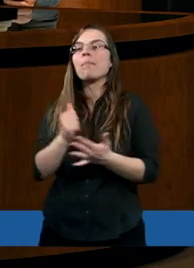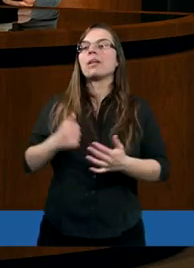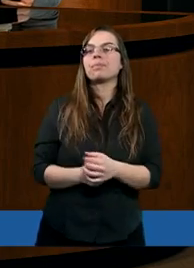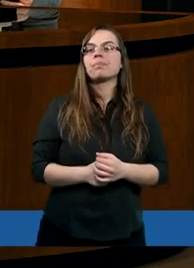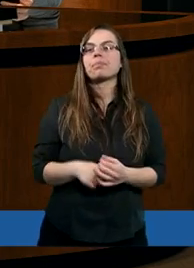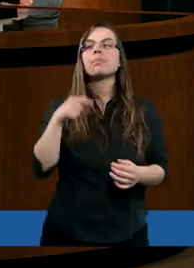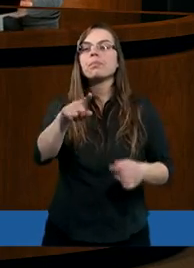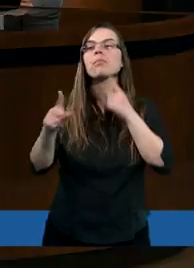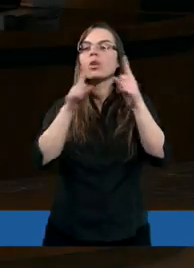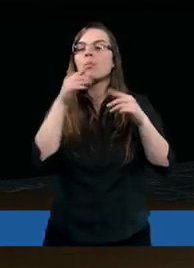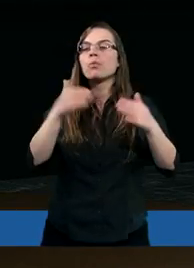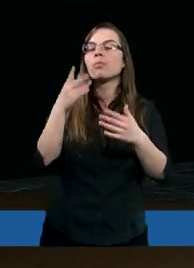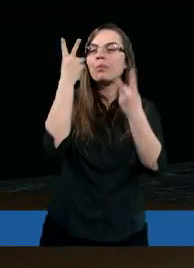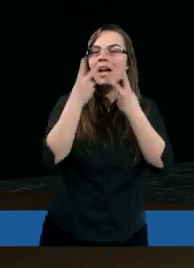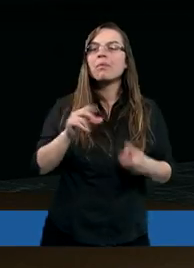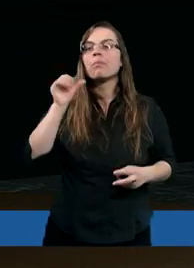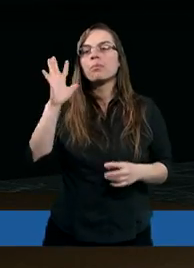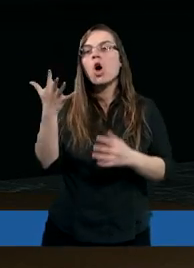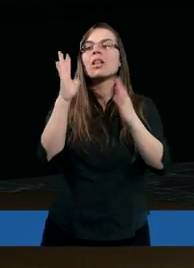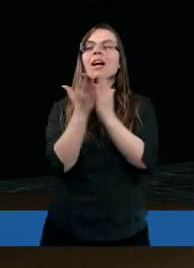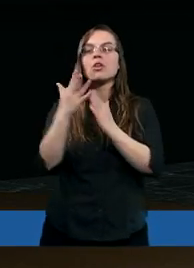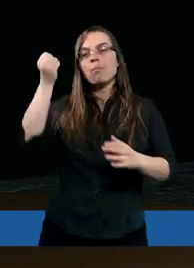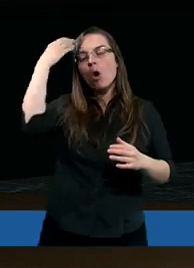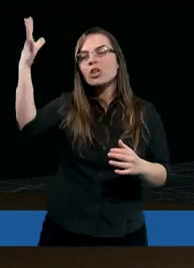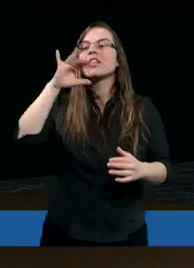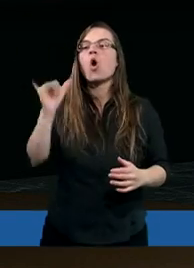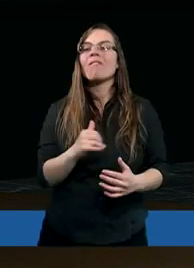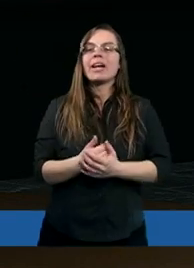No właśnie, teraz może ja przeczytam z piątej księgi Mojżeszowej,